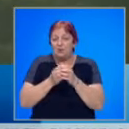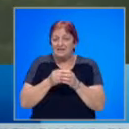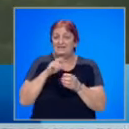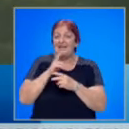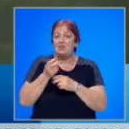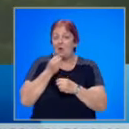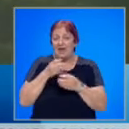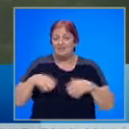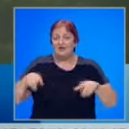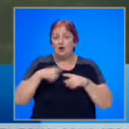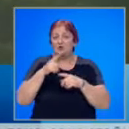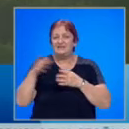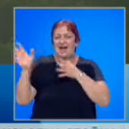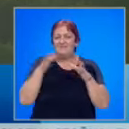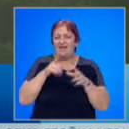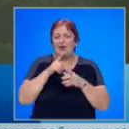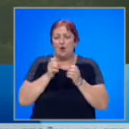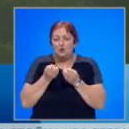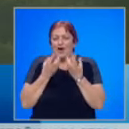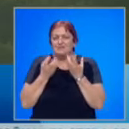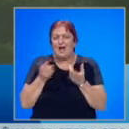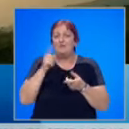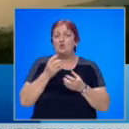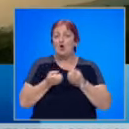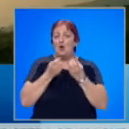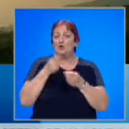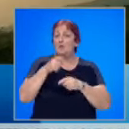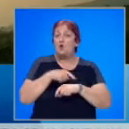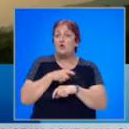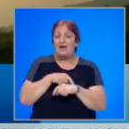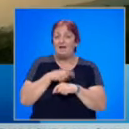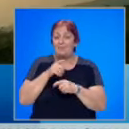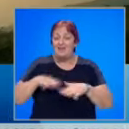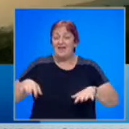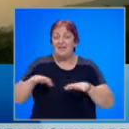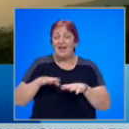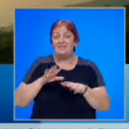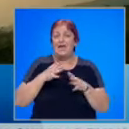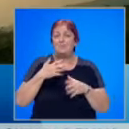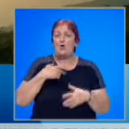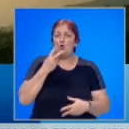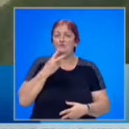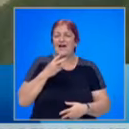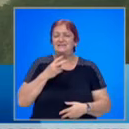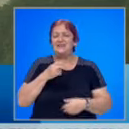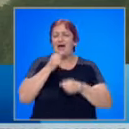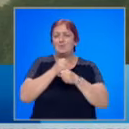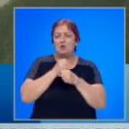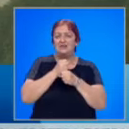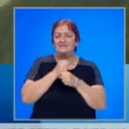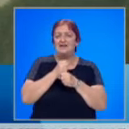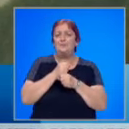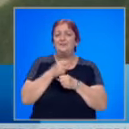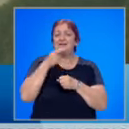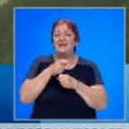След обяд обаче в района излиза бурен вятър, който разпалва отново огъня. По това време на терен са били около 20 служители на Югозападно държавно